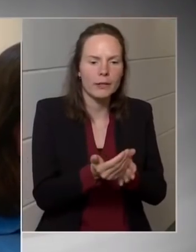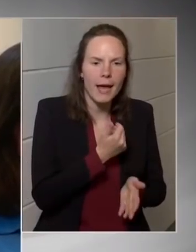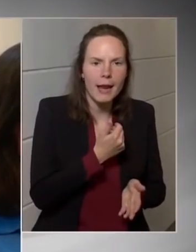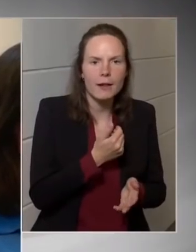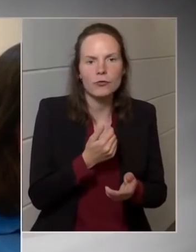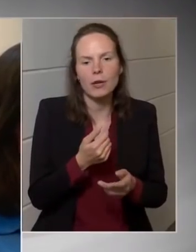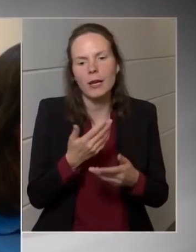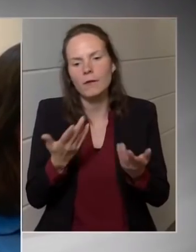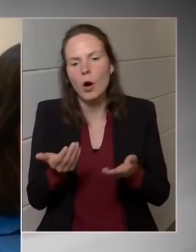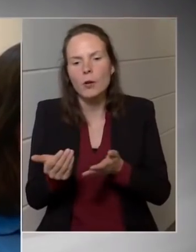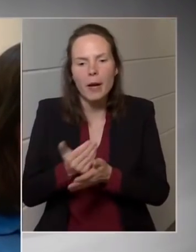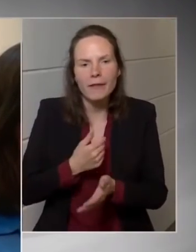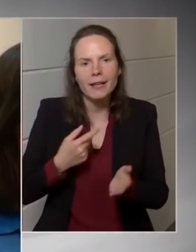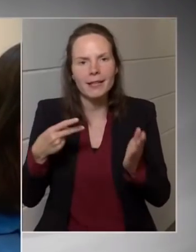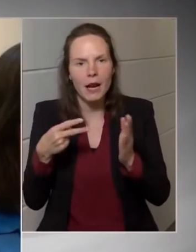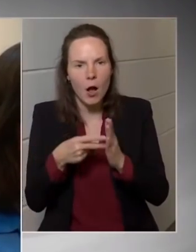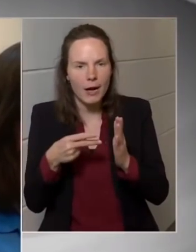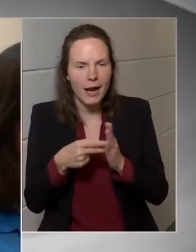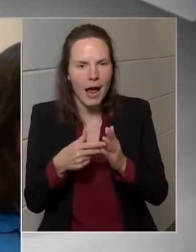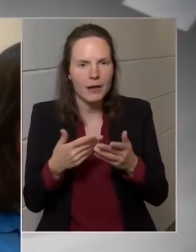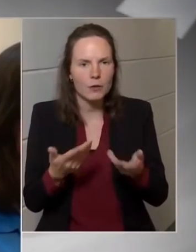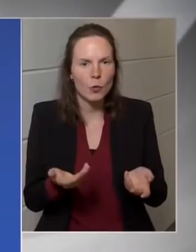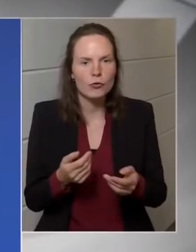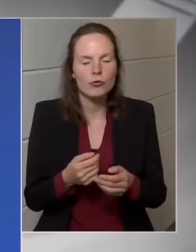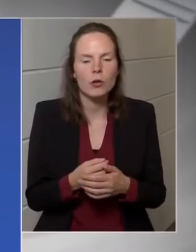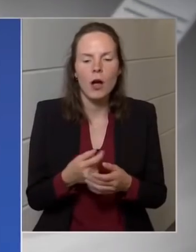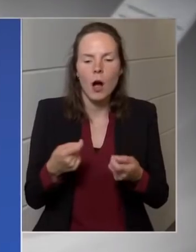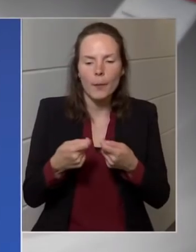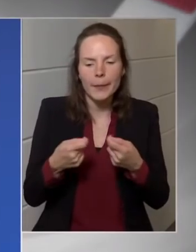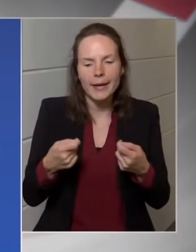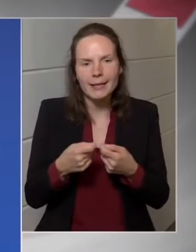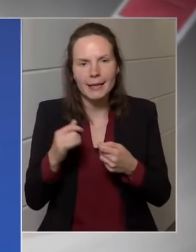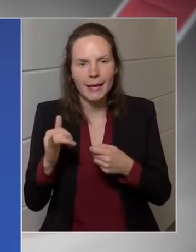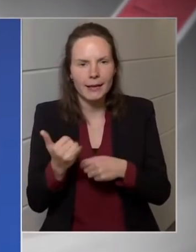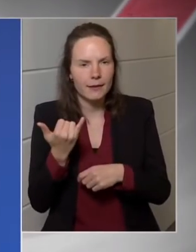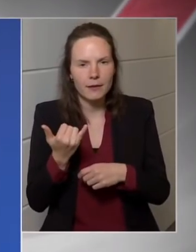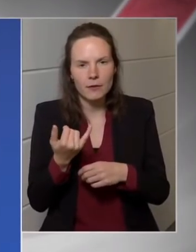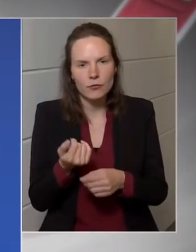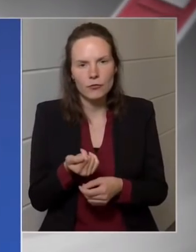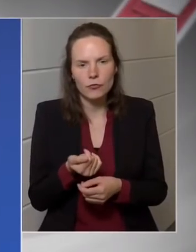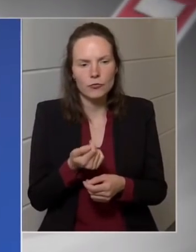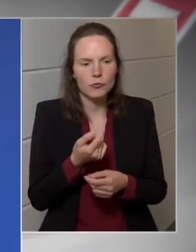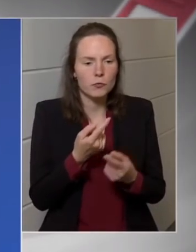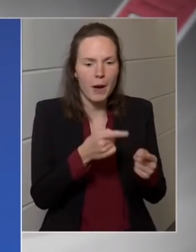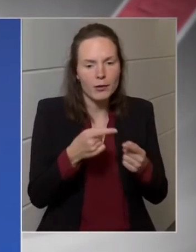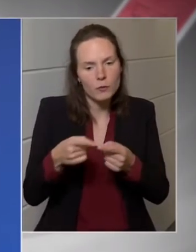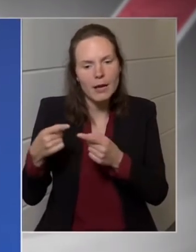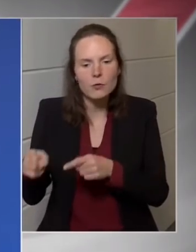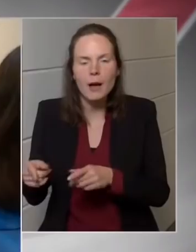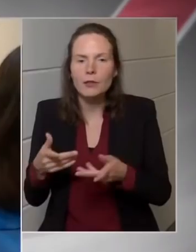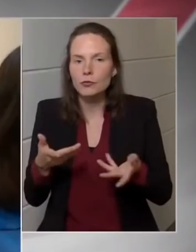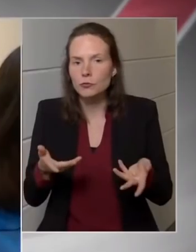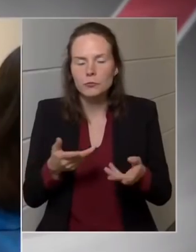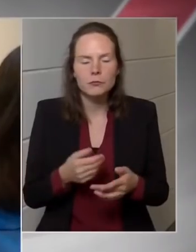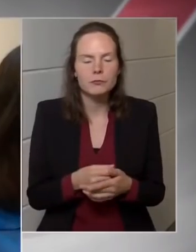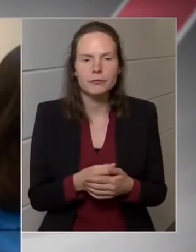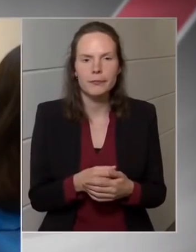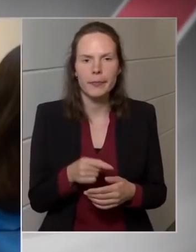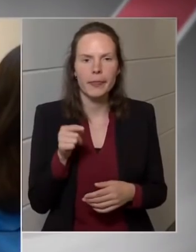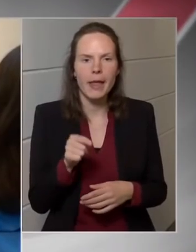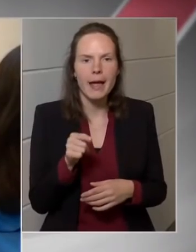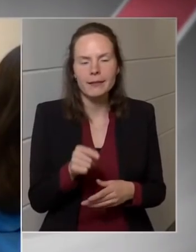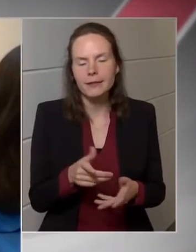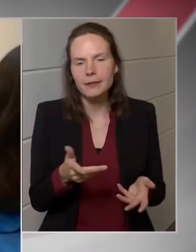bevétel arányosan, a mérték is teljesen egyedi, mindenhol, hogy ezt esetleg